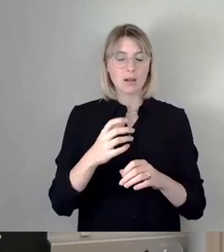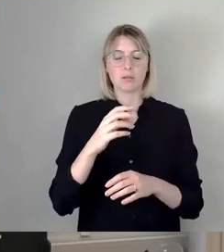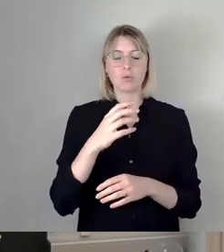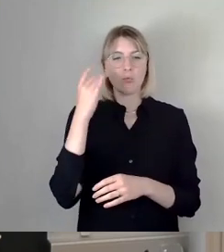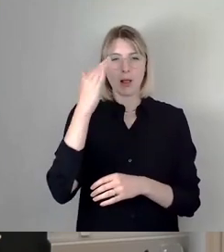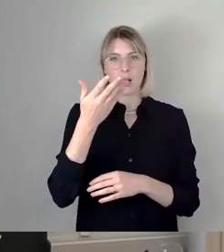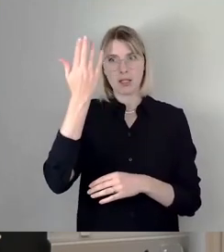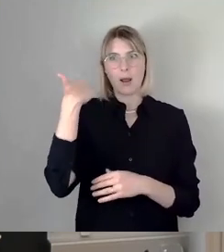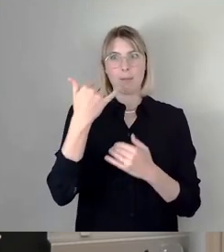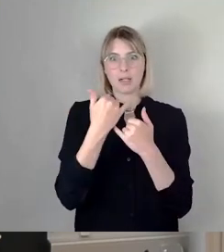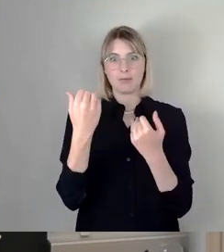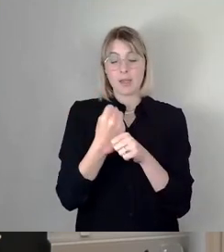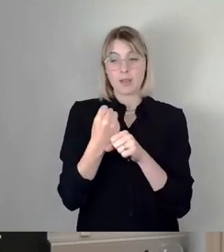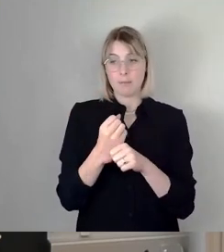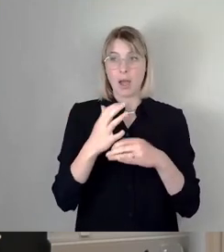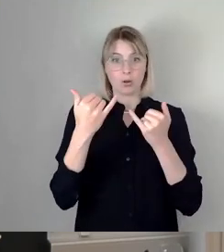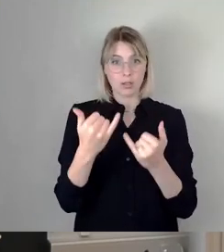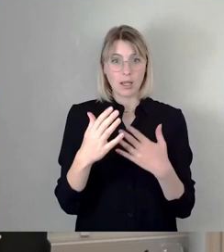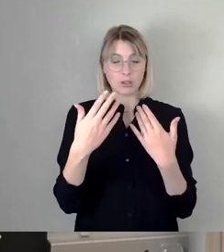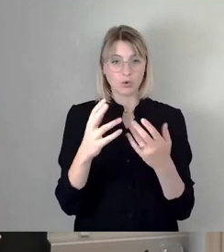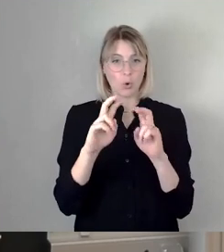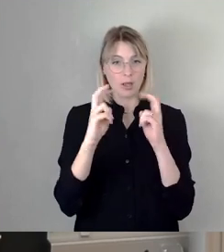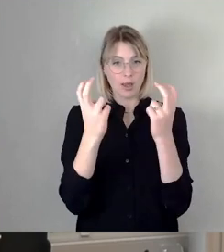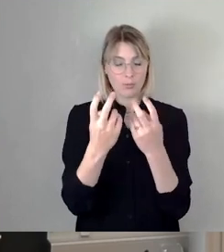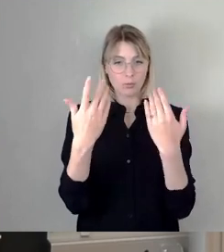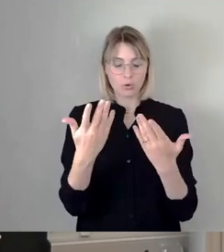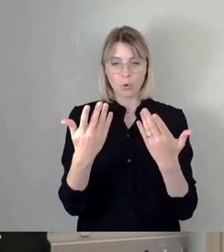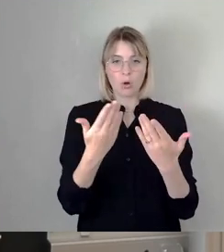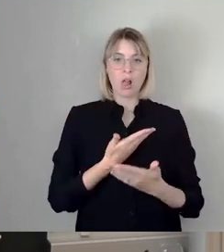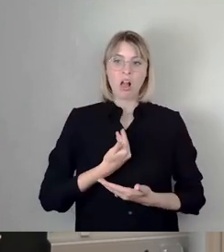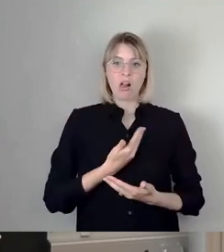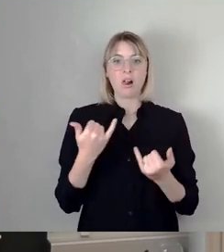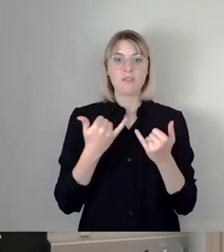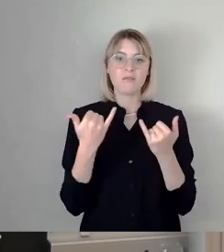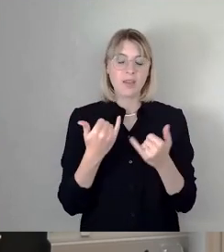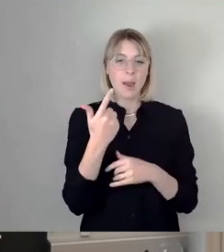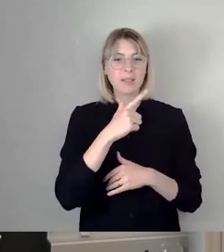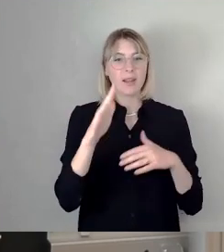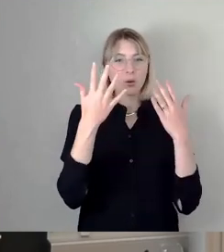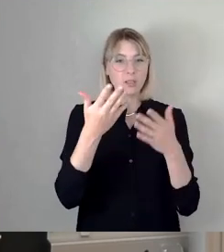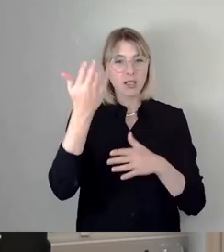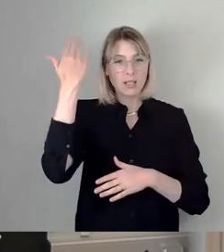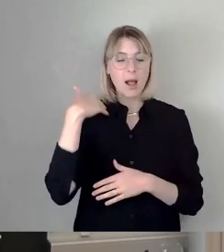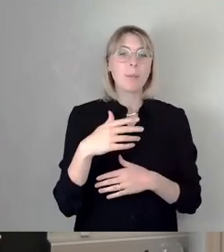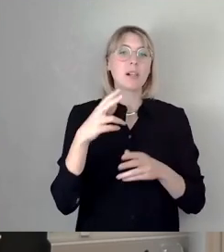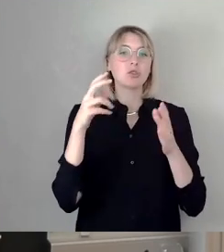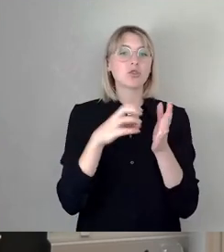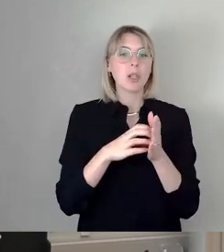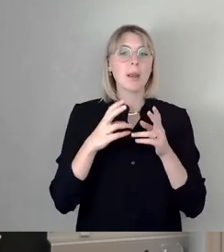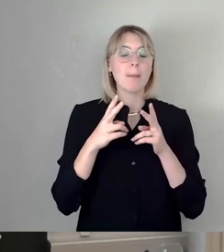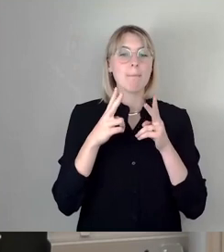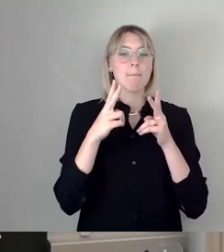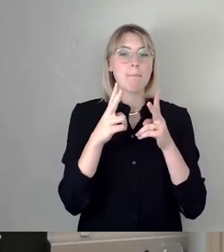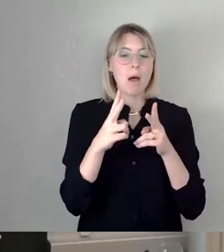Man kann verzweifeln in diesem Gremium hier. Wir haben seit 2010, das hieß mal Stadtbahn 2020, das ist vier Jahre her,